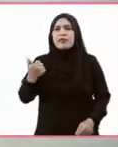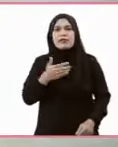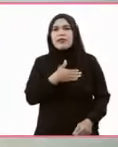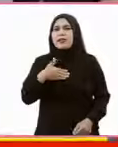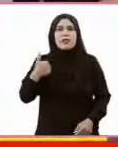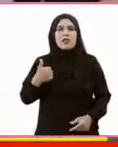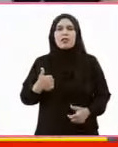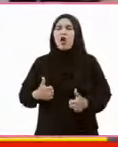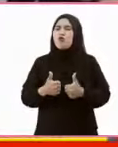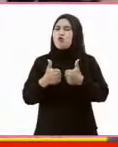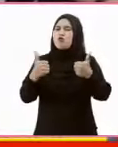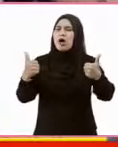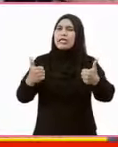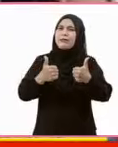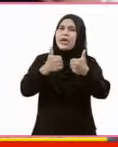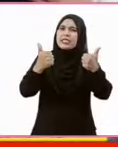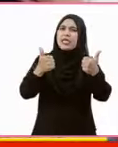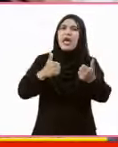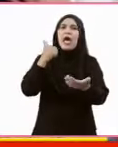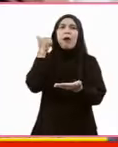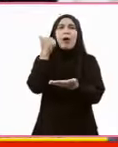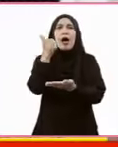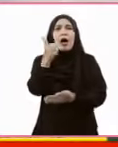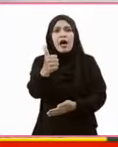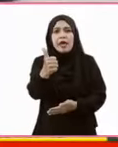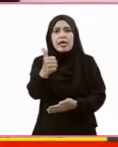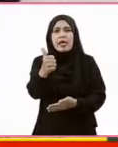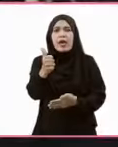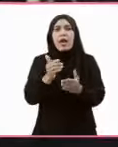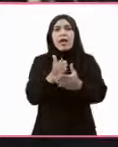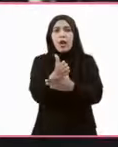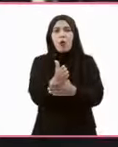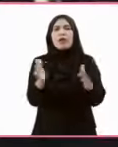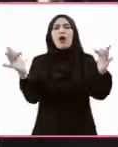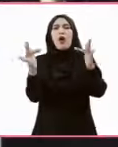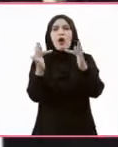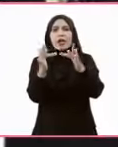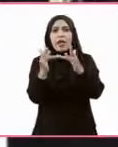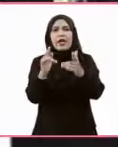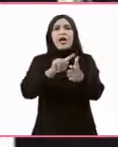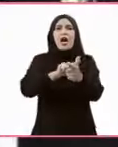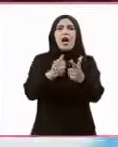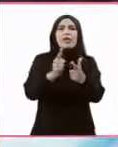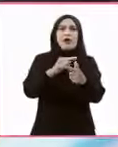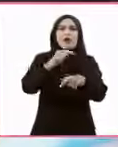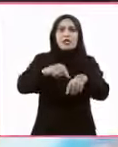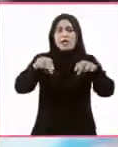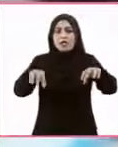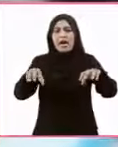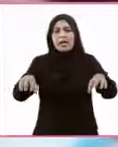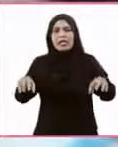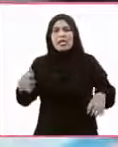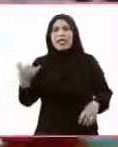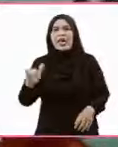sekalian Jasa-jasa Bapak dan Ibu Guru sangat luar biasa Baik itu melalui media internet Ataupun